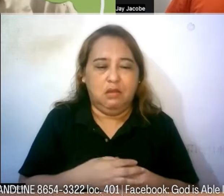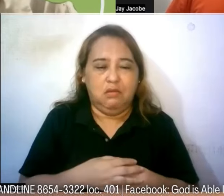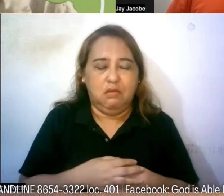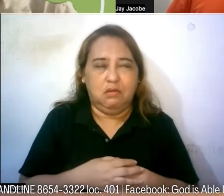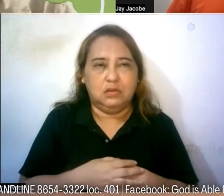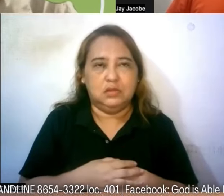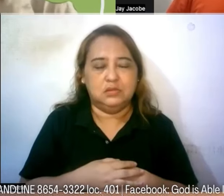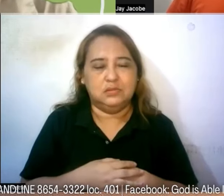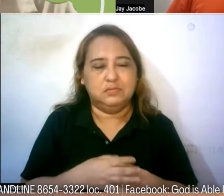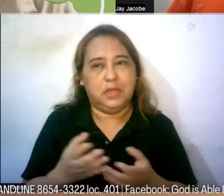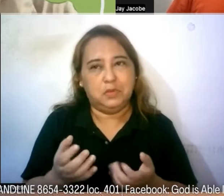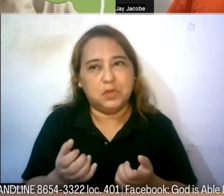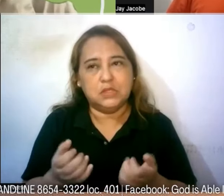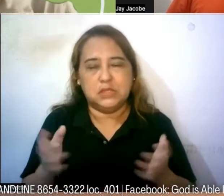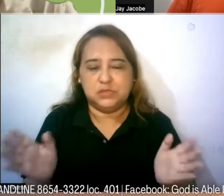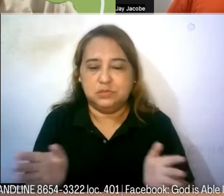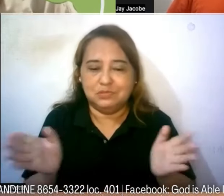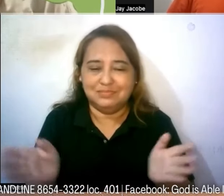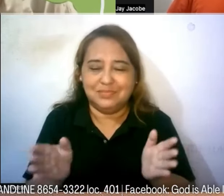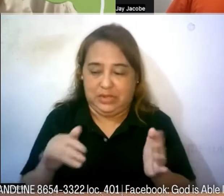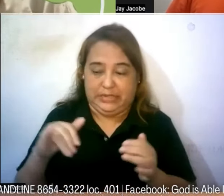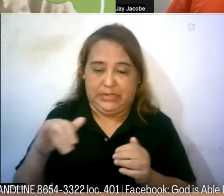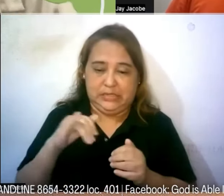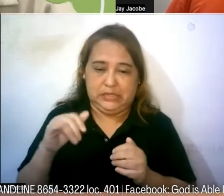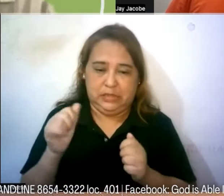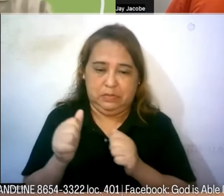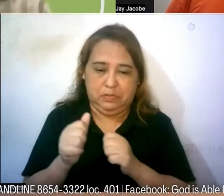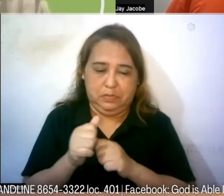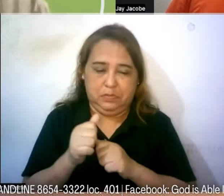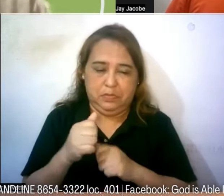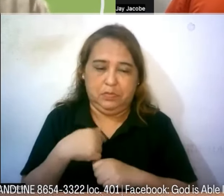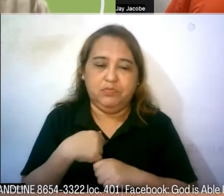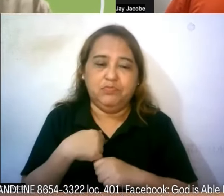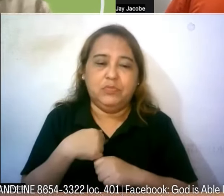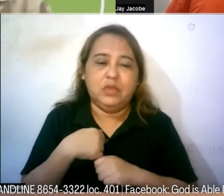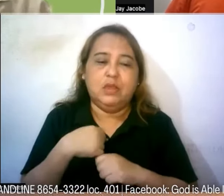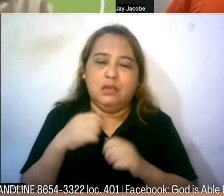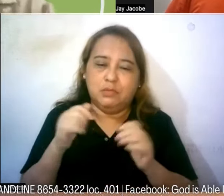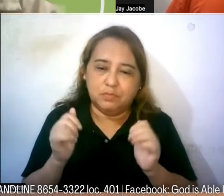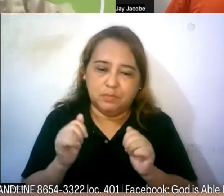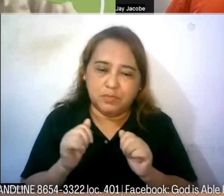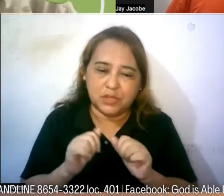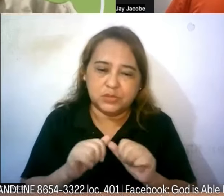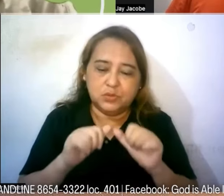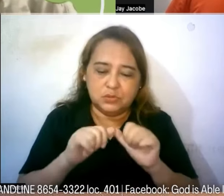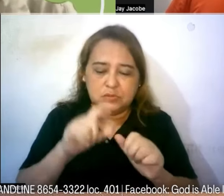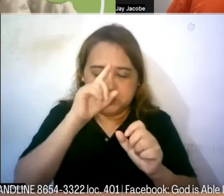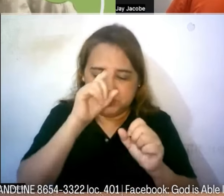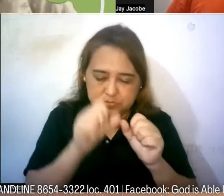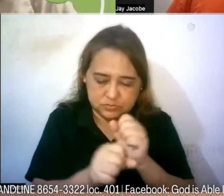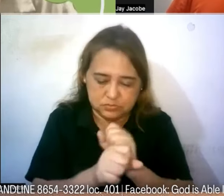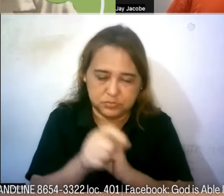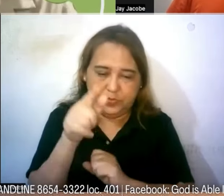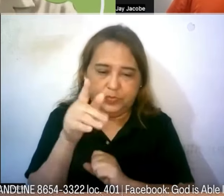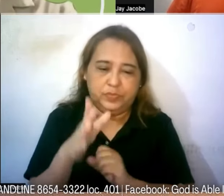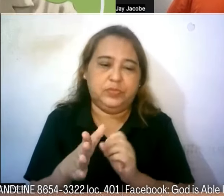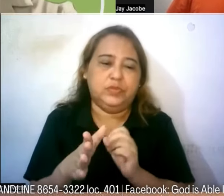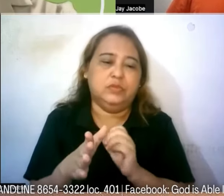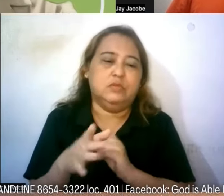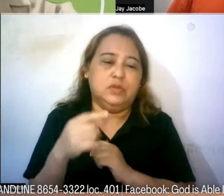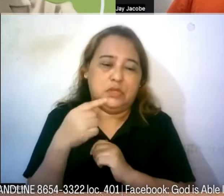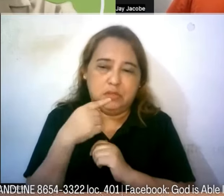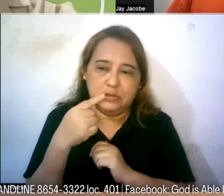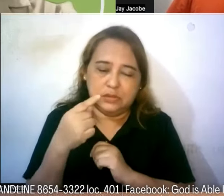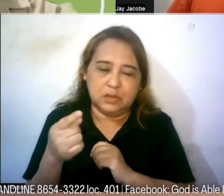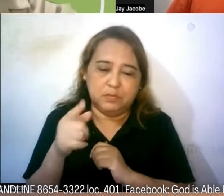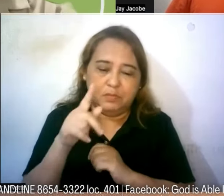ko ang po ang i-encourage ang mga katulad ko po ay patuli po tayong manampalataya sa Diyos gaya po ng sinasabi